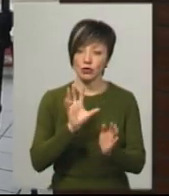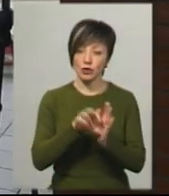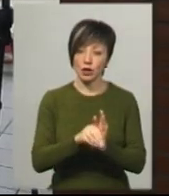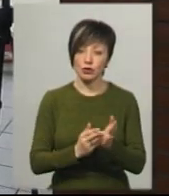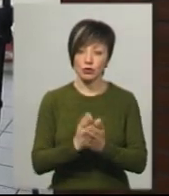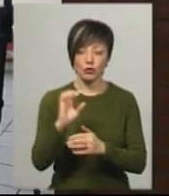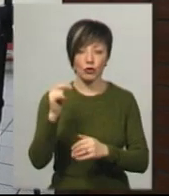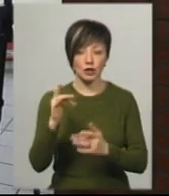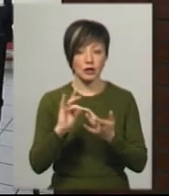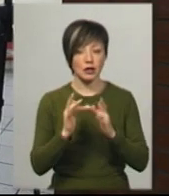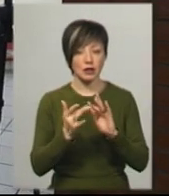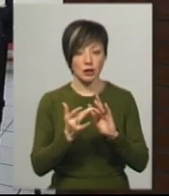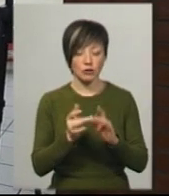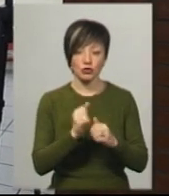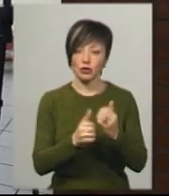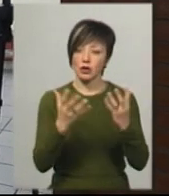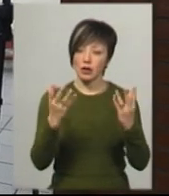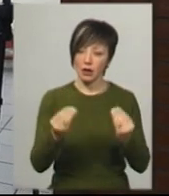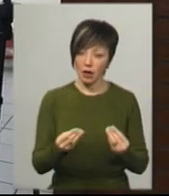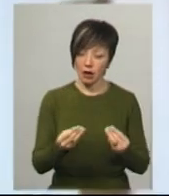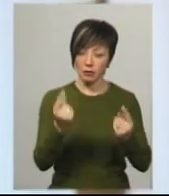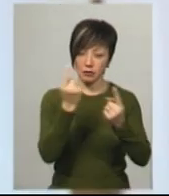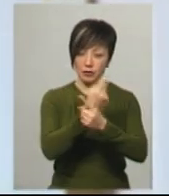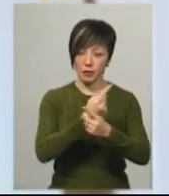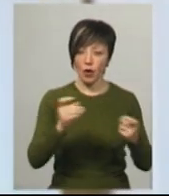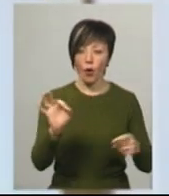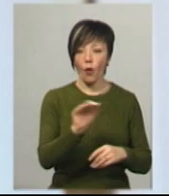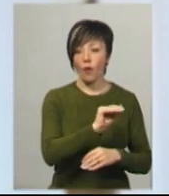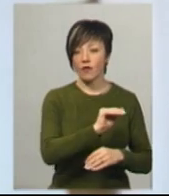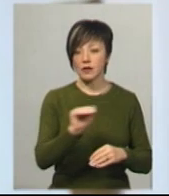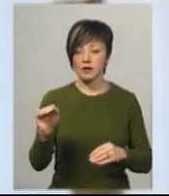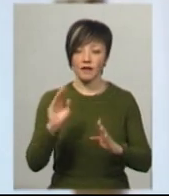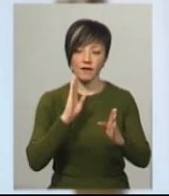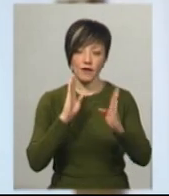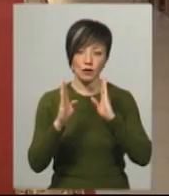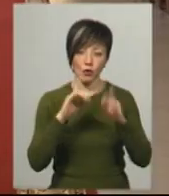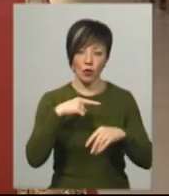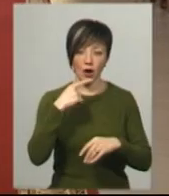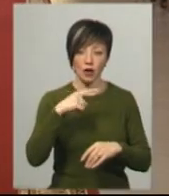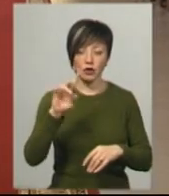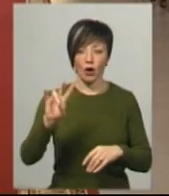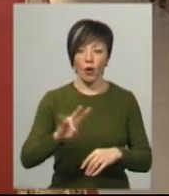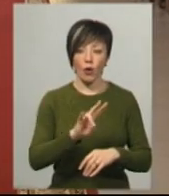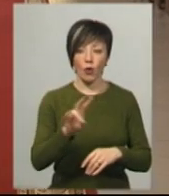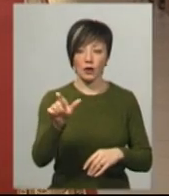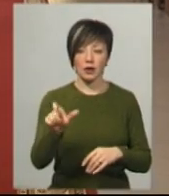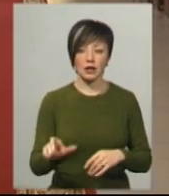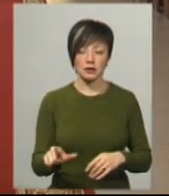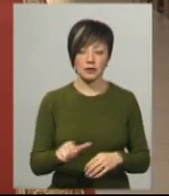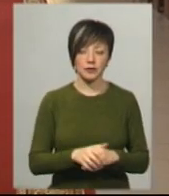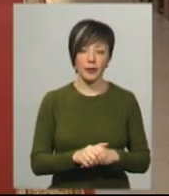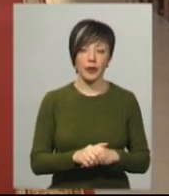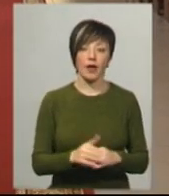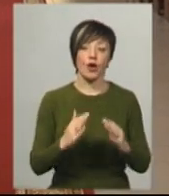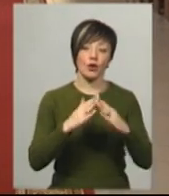до служби Божої онлайн, яку щодня транслюємо на офіційній сторінці парафії у Фейсбук, каже отець Микола Лучинський. Вдома так само